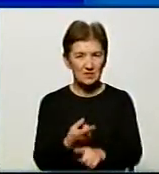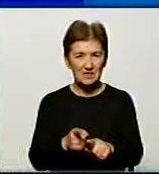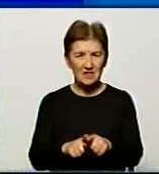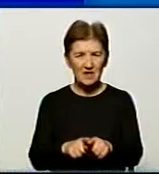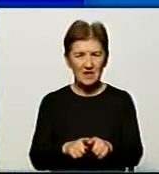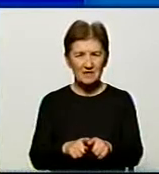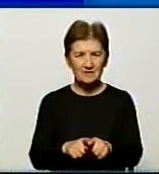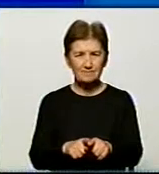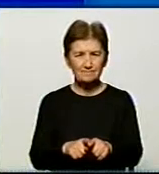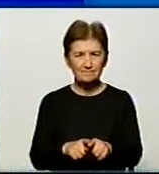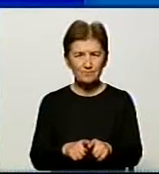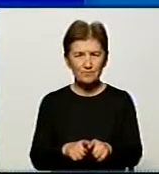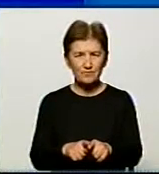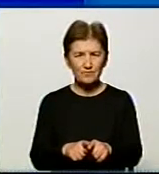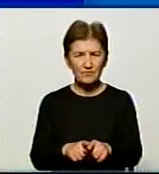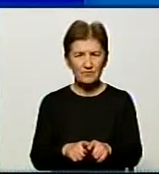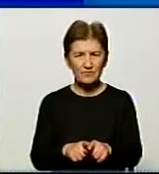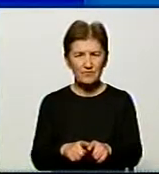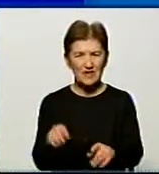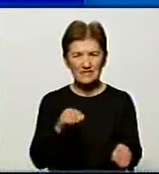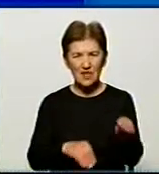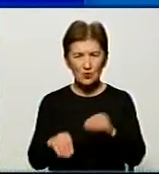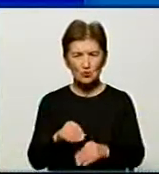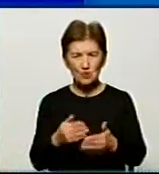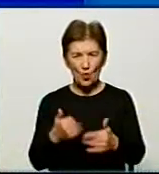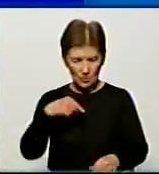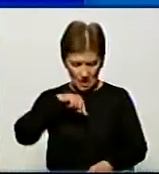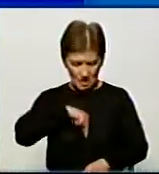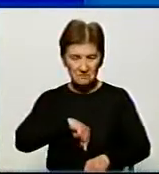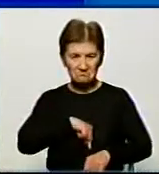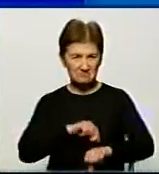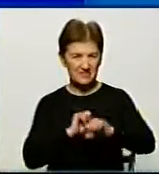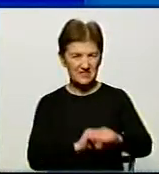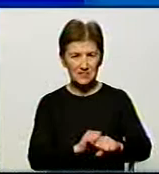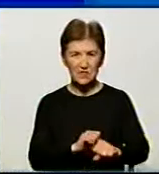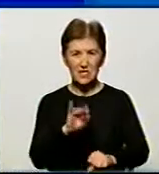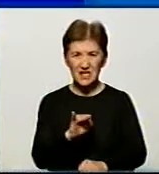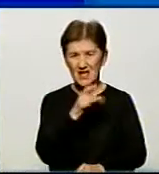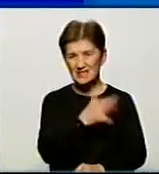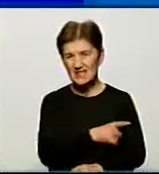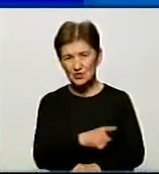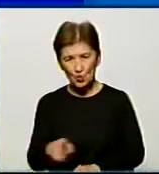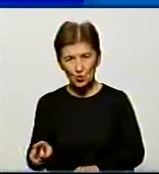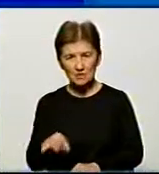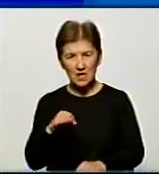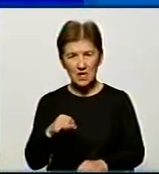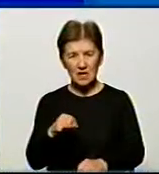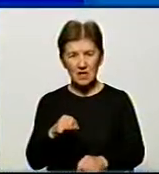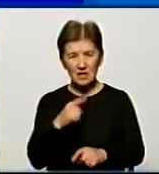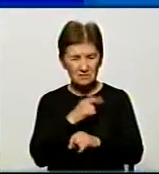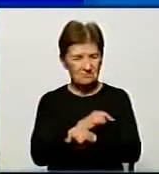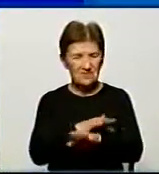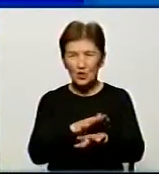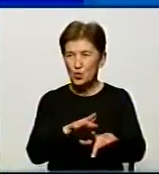залежності від вакцинацій, і сезонність, і циркуляція вірусу.